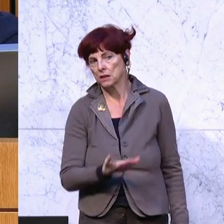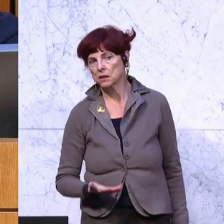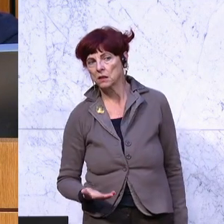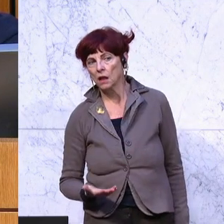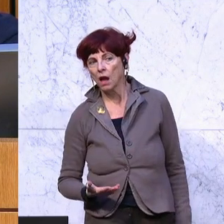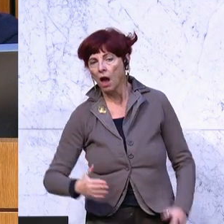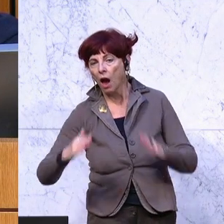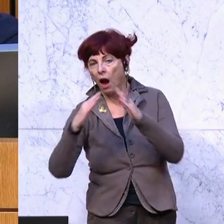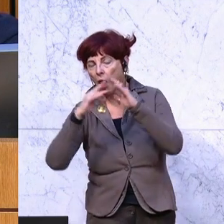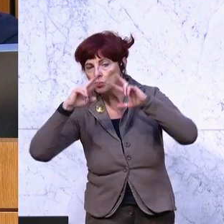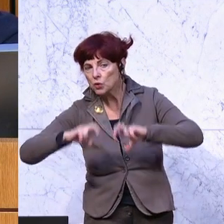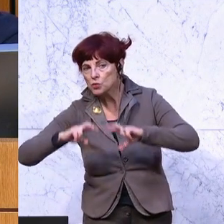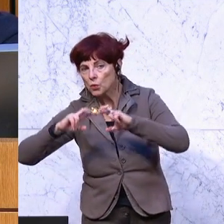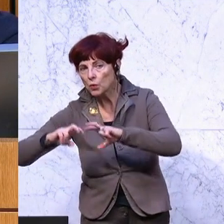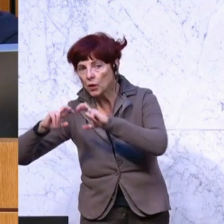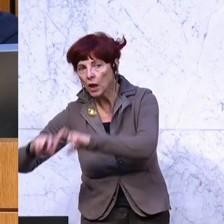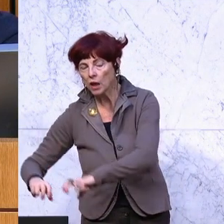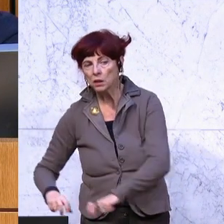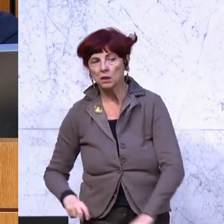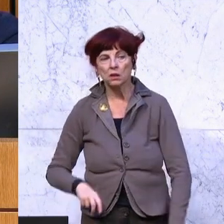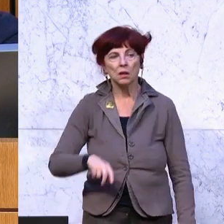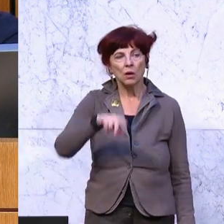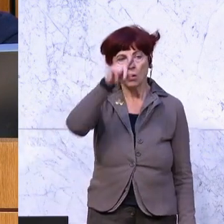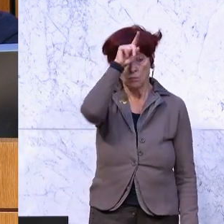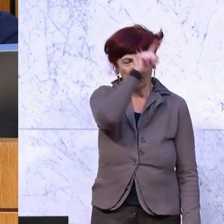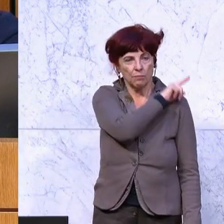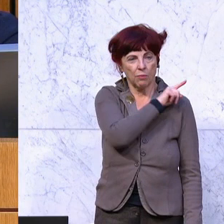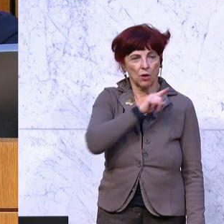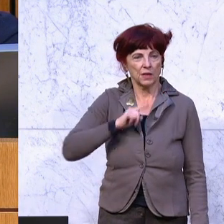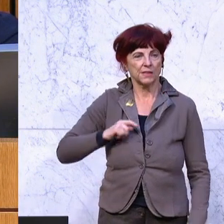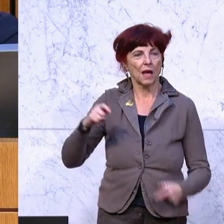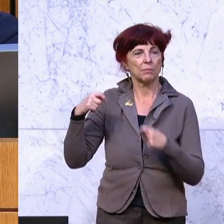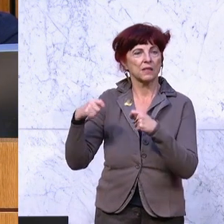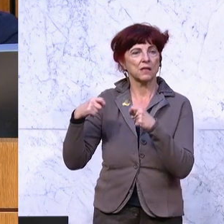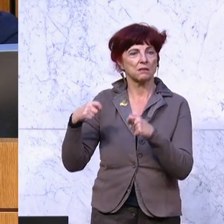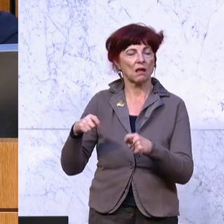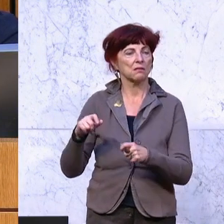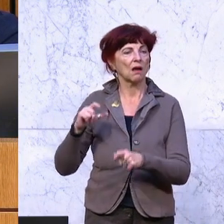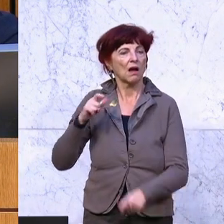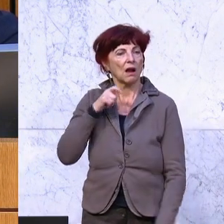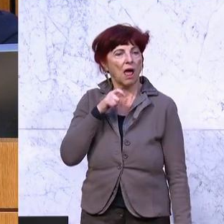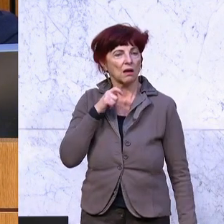Hausdurchsuchungen bei der Polizeipräsidentin in Klagenfurt, die